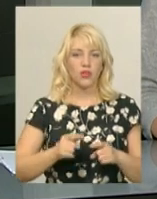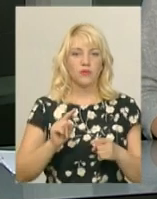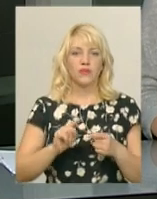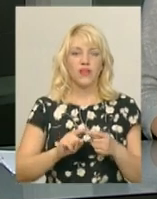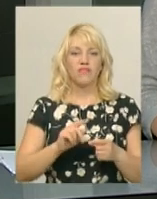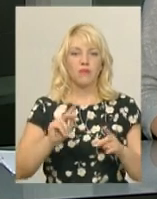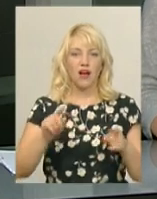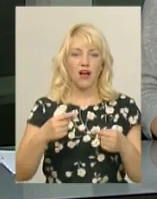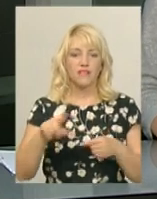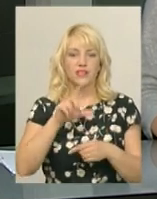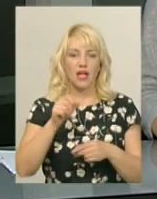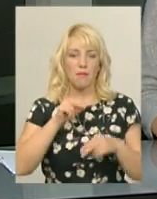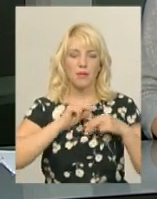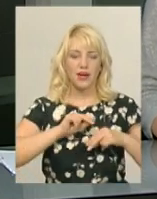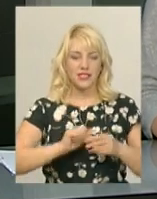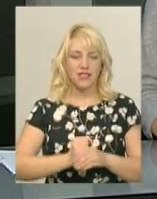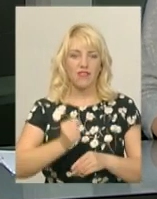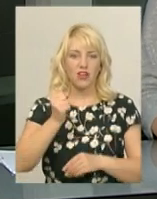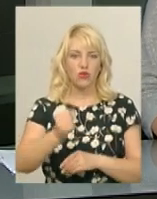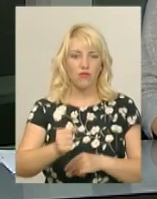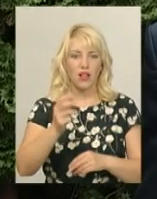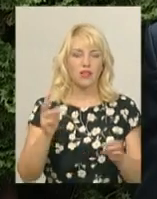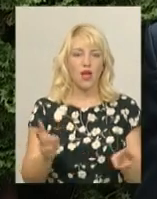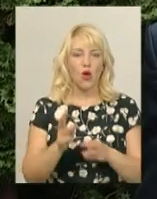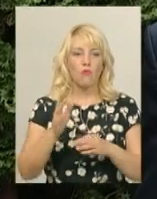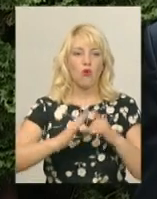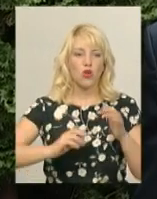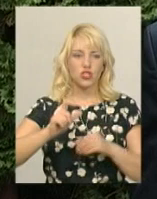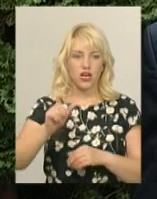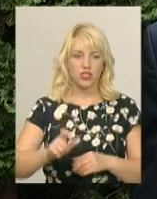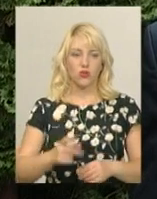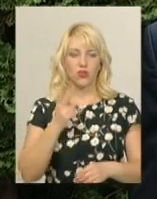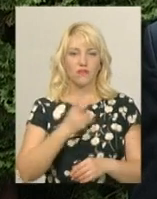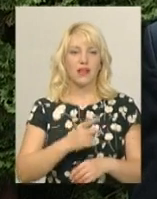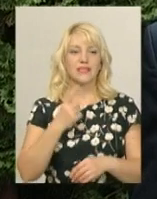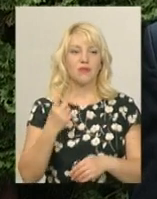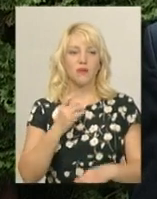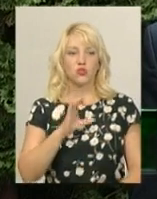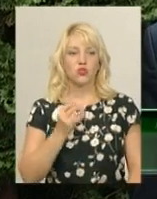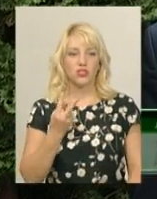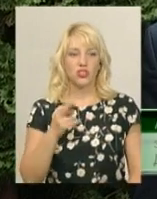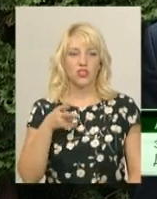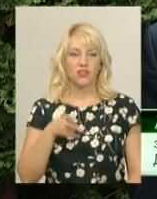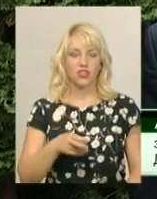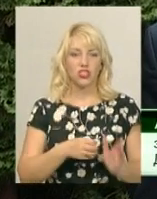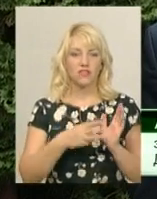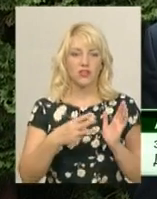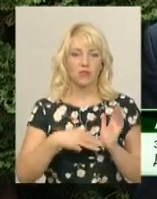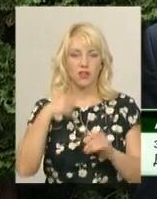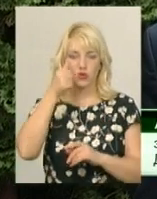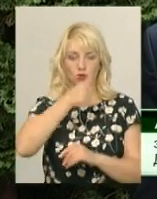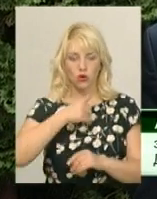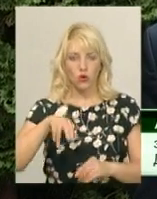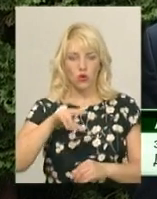вимагав за працевлаштування пожежного. 21 січня 2018 року до нас,